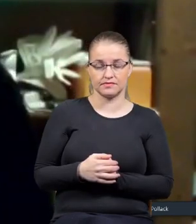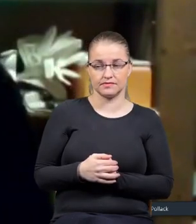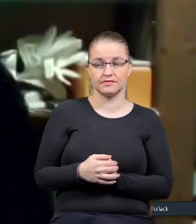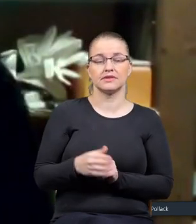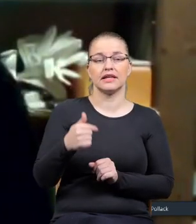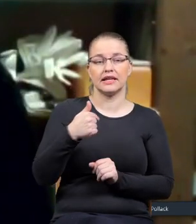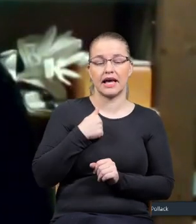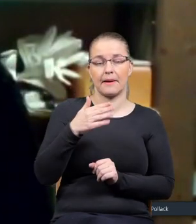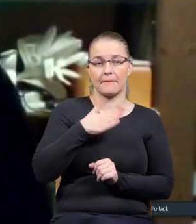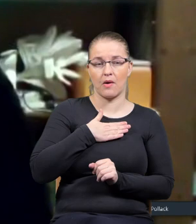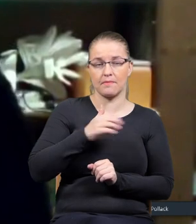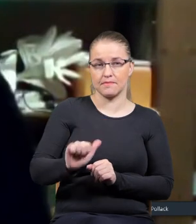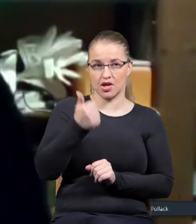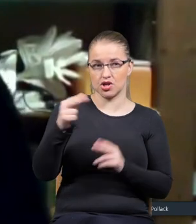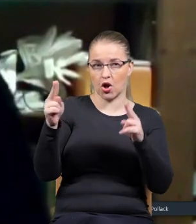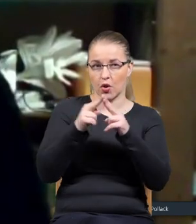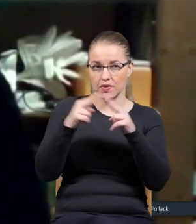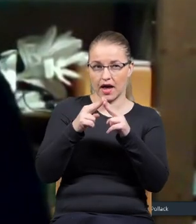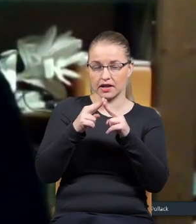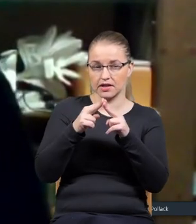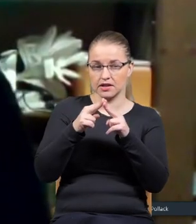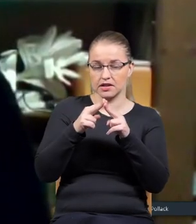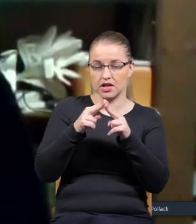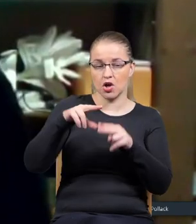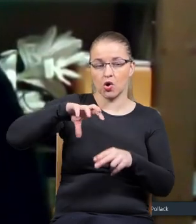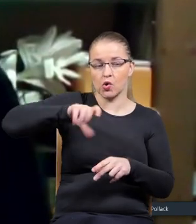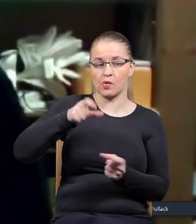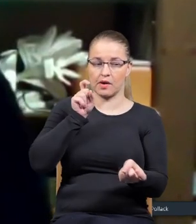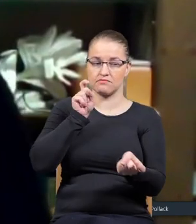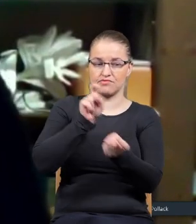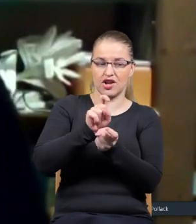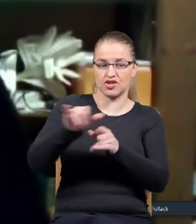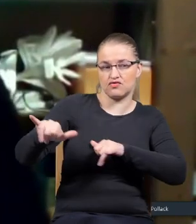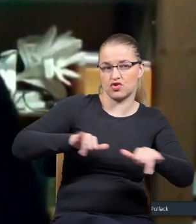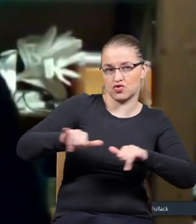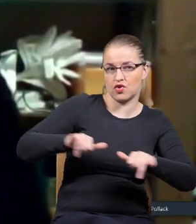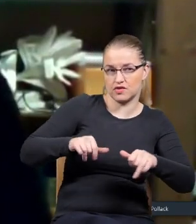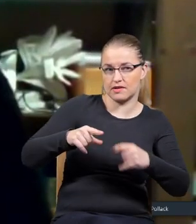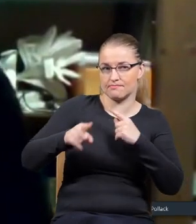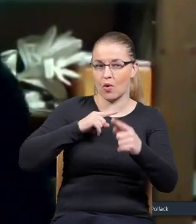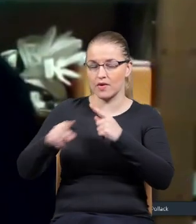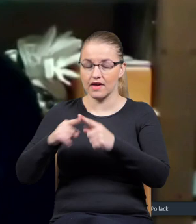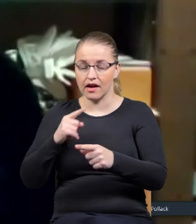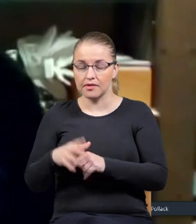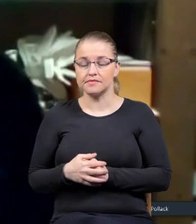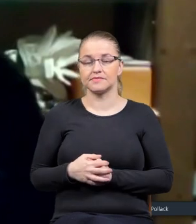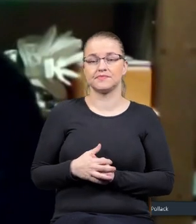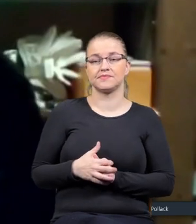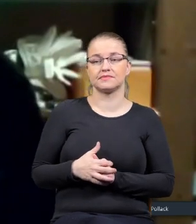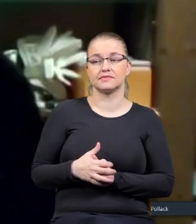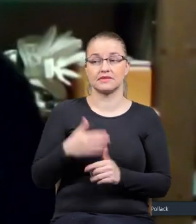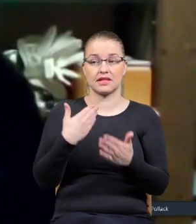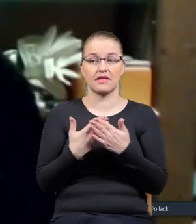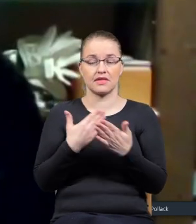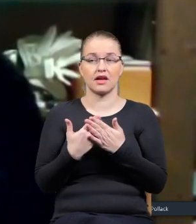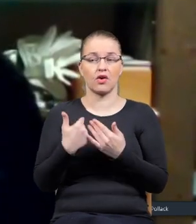miałem te pierwsze kontakty z opozycją Polską, prawda, z KOR-em i tak dalej i przez